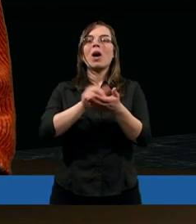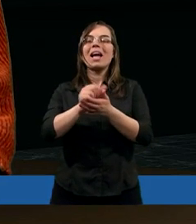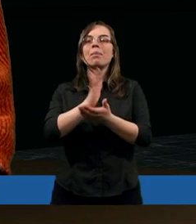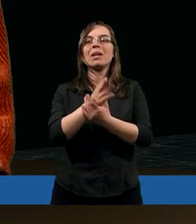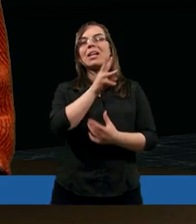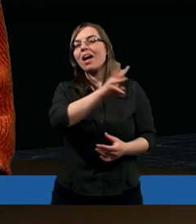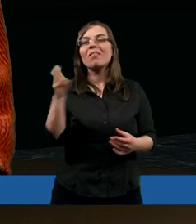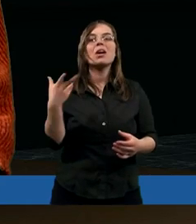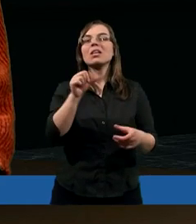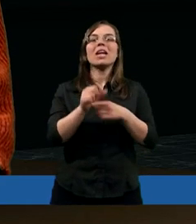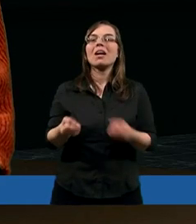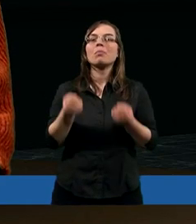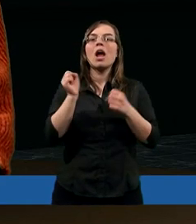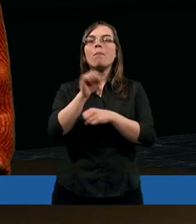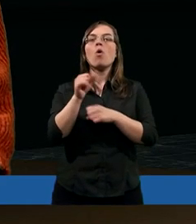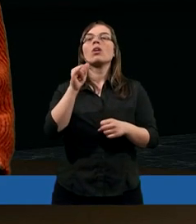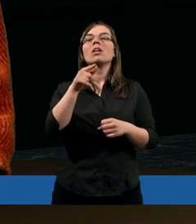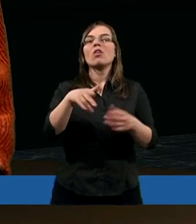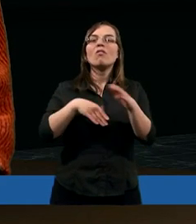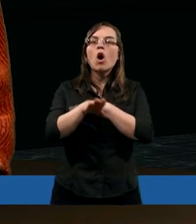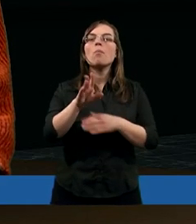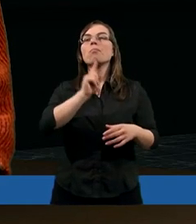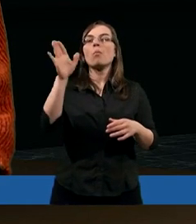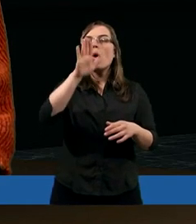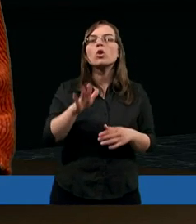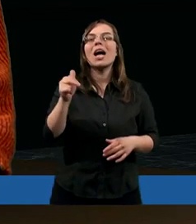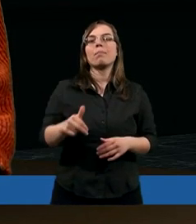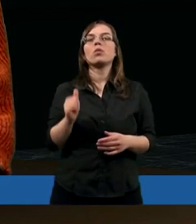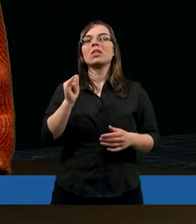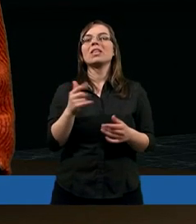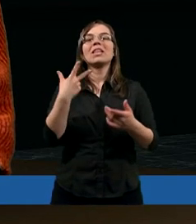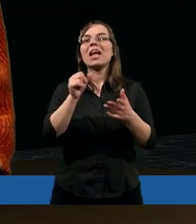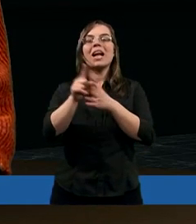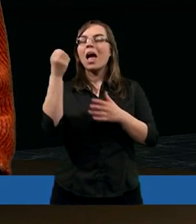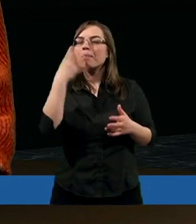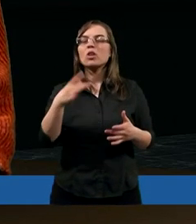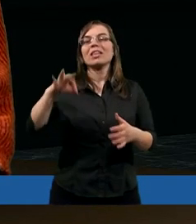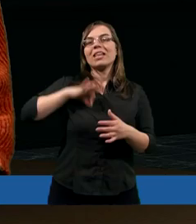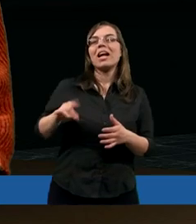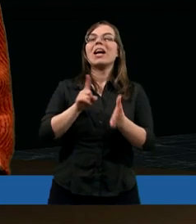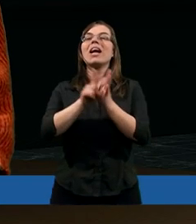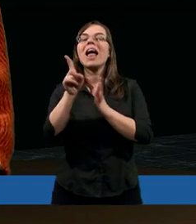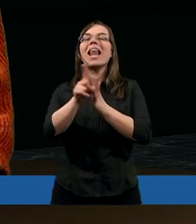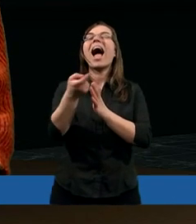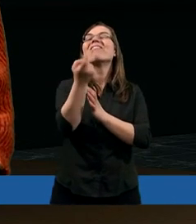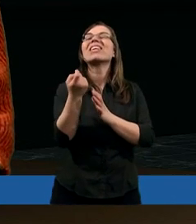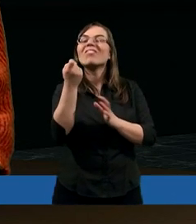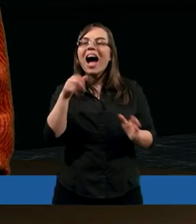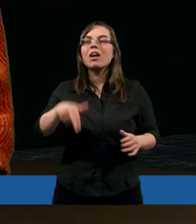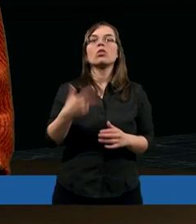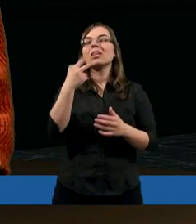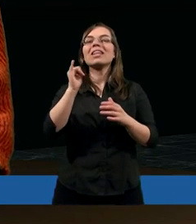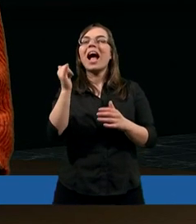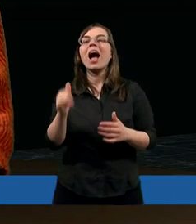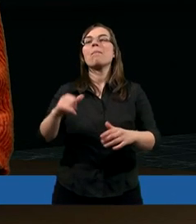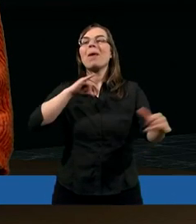wami, nie z przymusu, lecz ochotnie, po Bożemu, nie dla brzydkiego zysku, lecz z oddaniem, nie